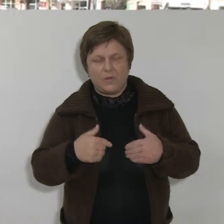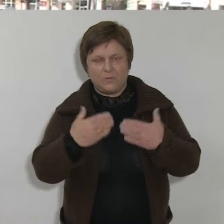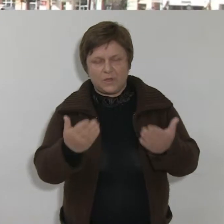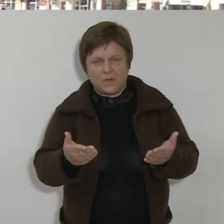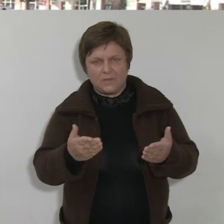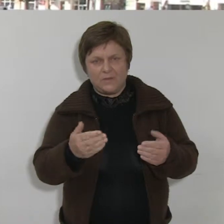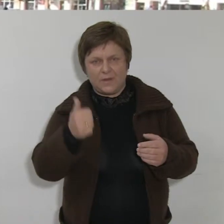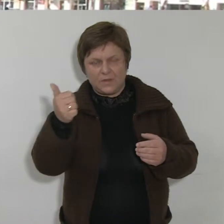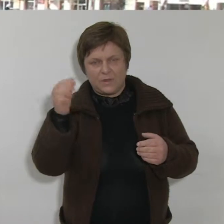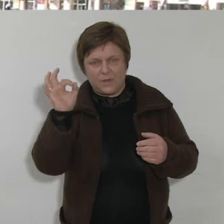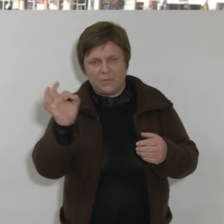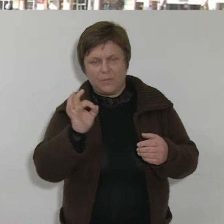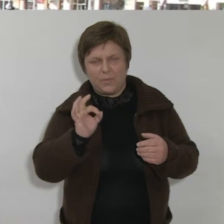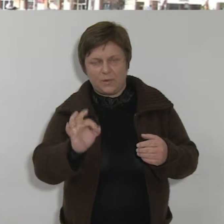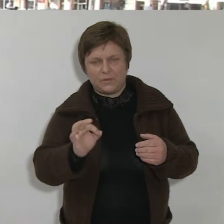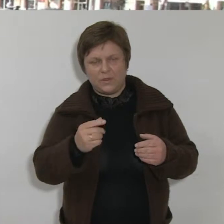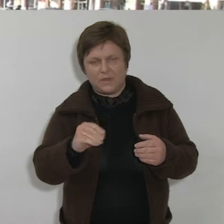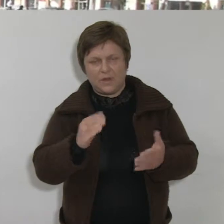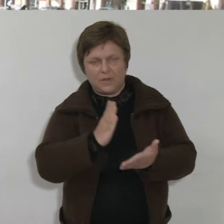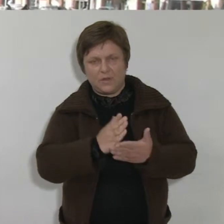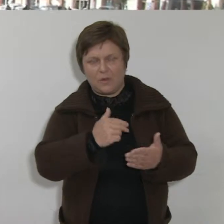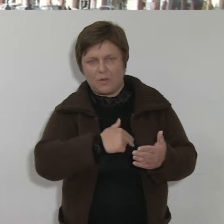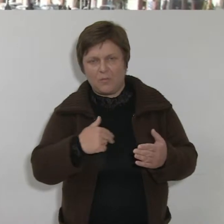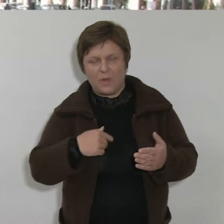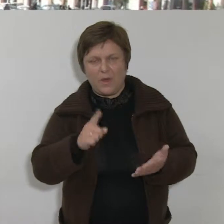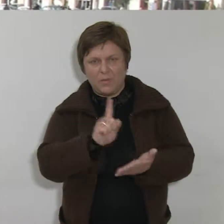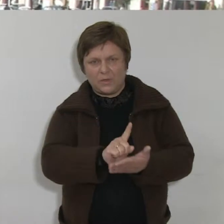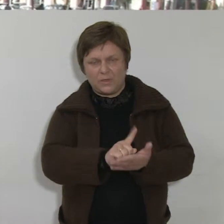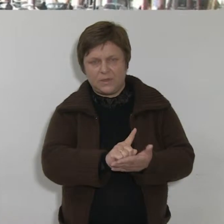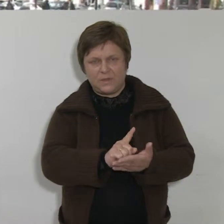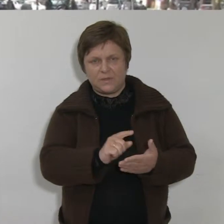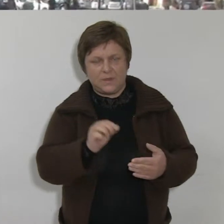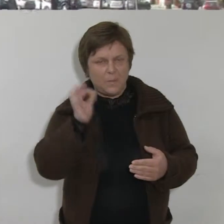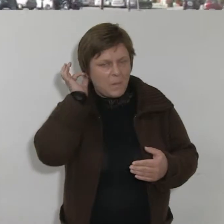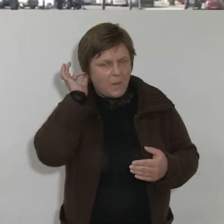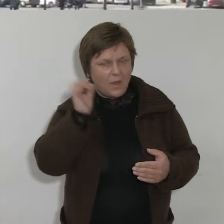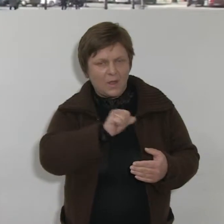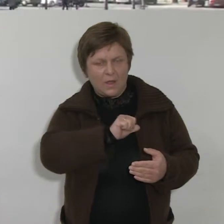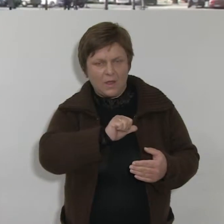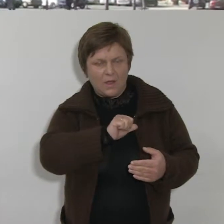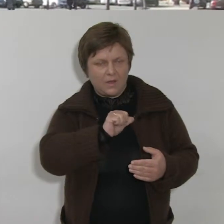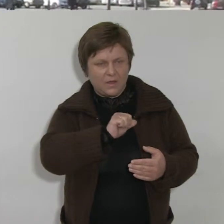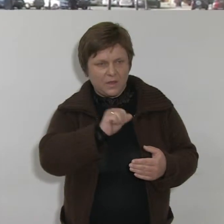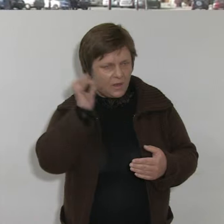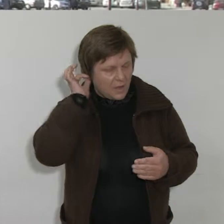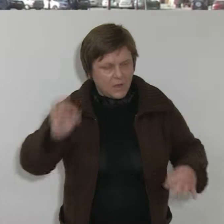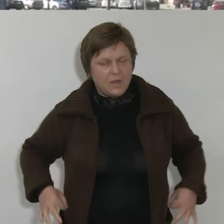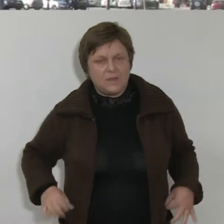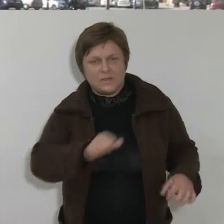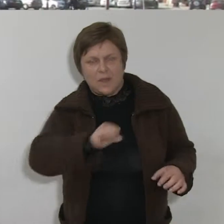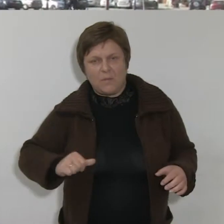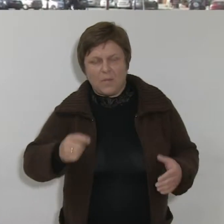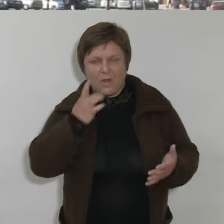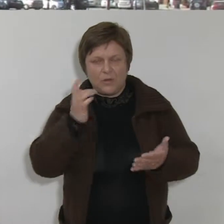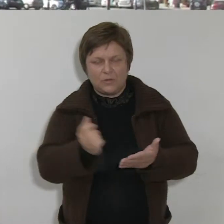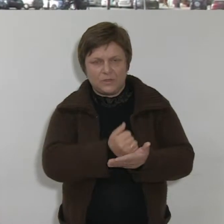podatnicy. No ale jeżeli się tak da, jest taka możliwość, czemu nie? Pani sama korzysta, czy możemy wiedzieć na kogo? Ja nie korzystam,